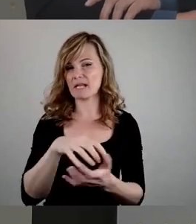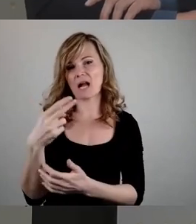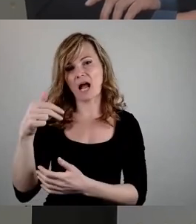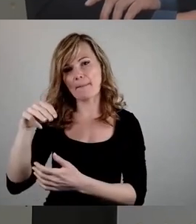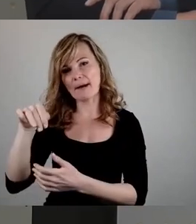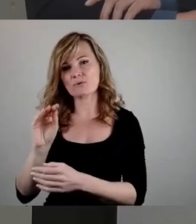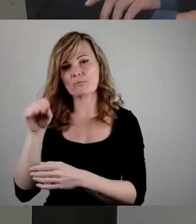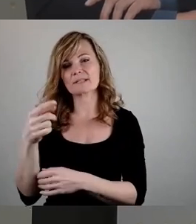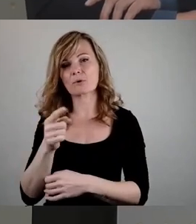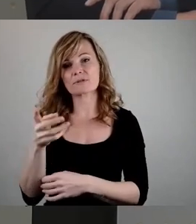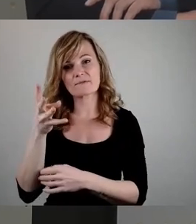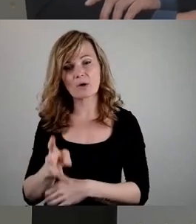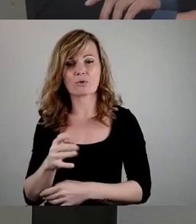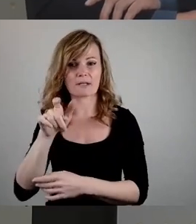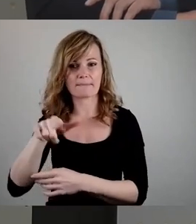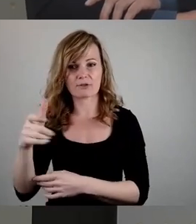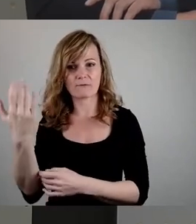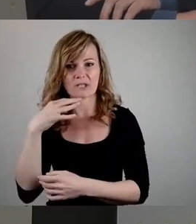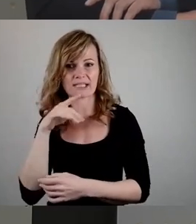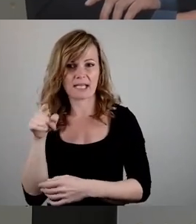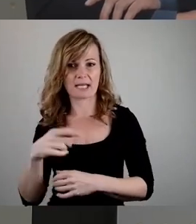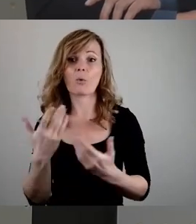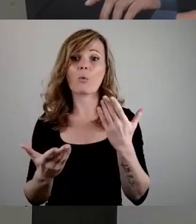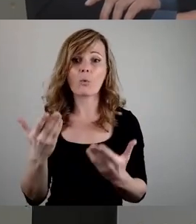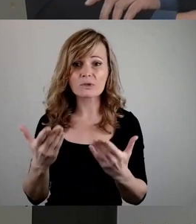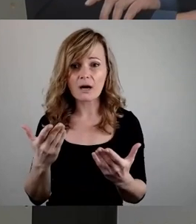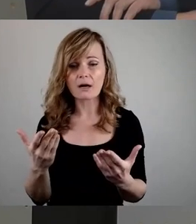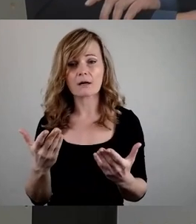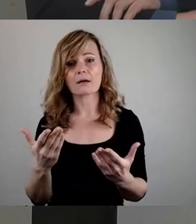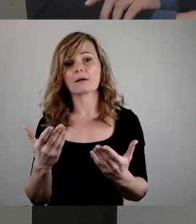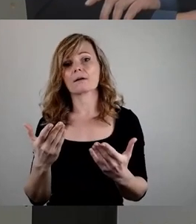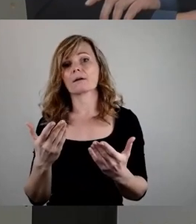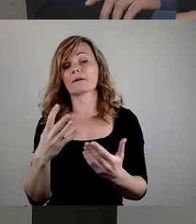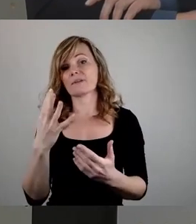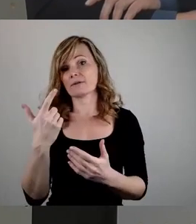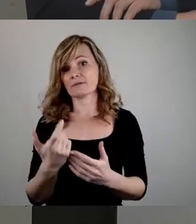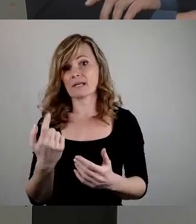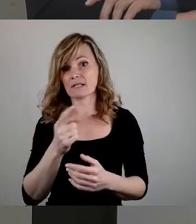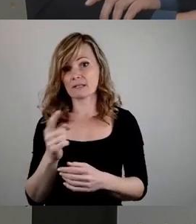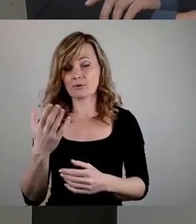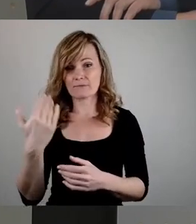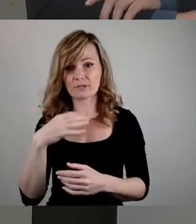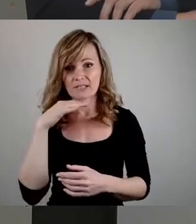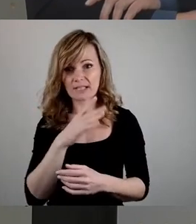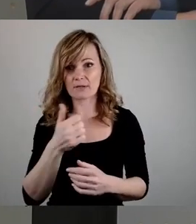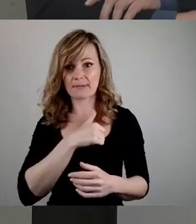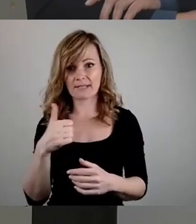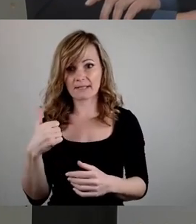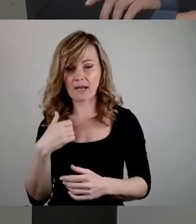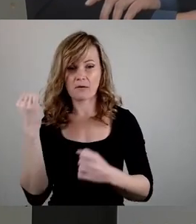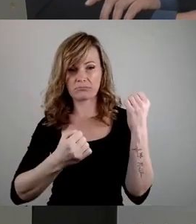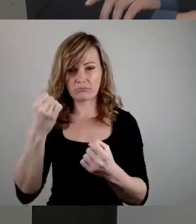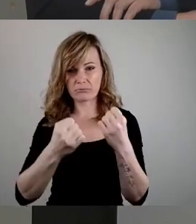1400 Israelis. Oder die daraufhin mittlerweile 24.000 vom israelischen Militär totgebombten